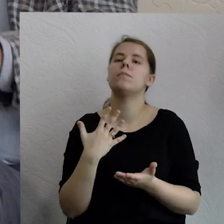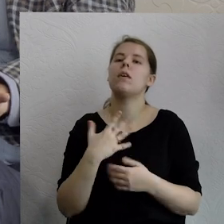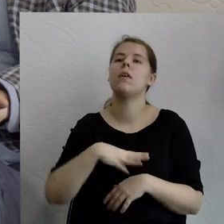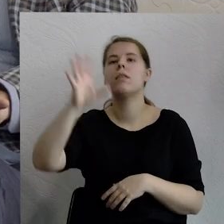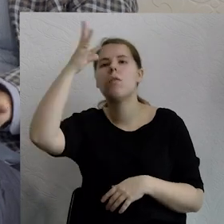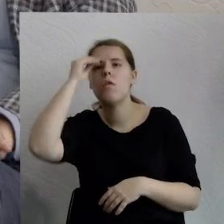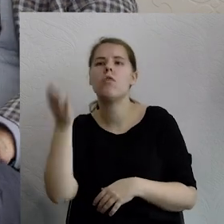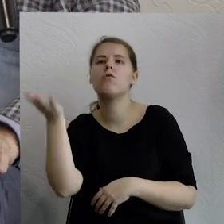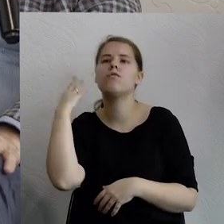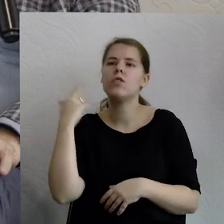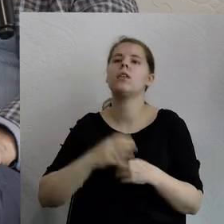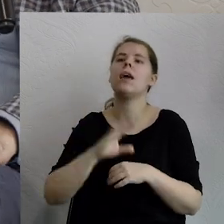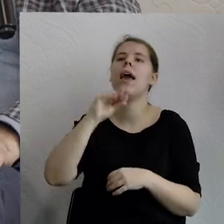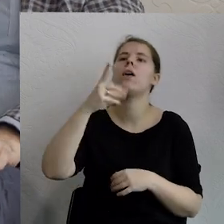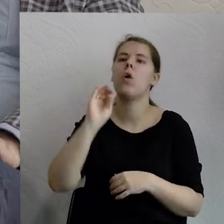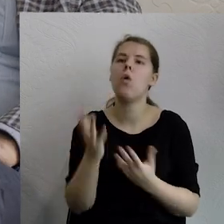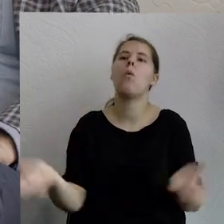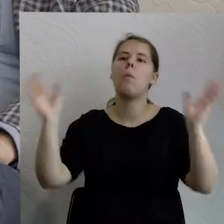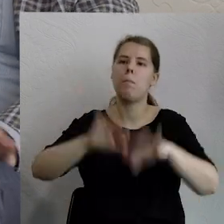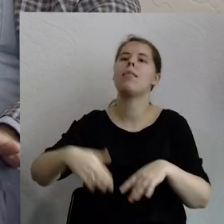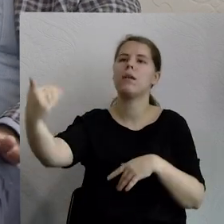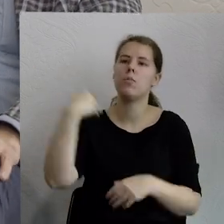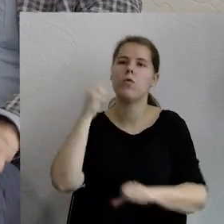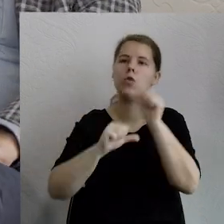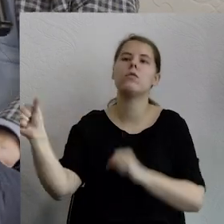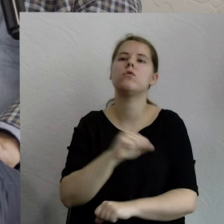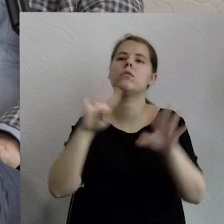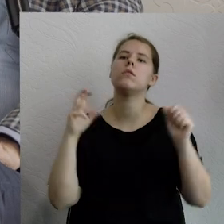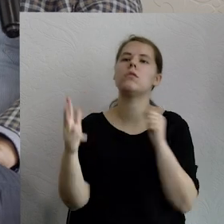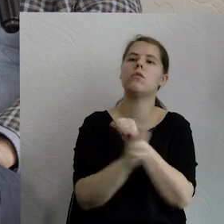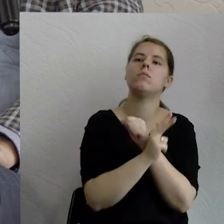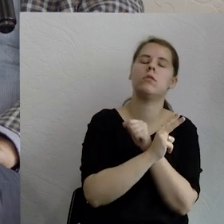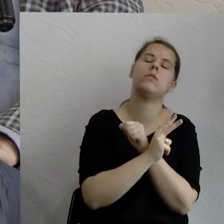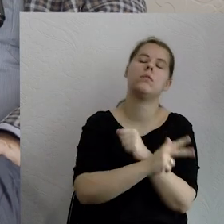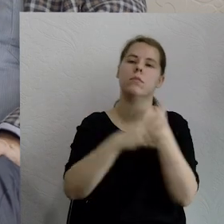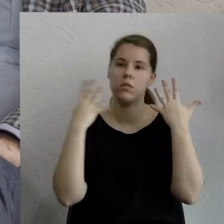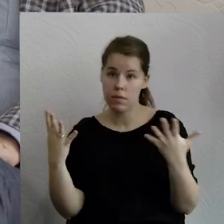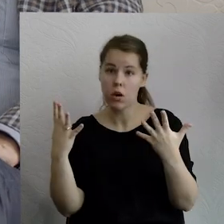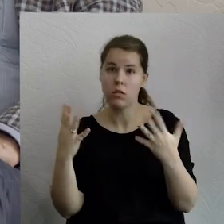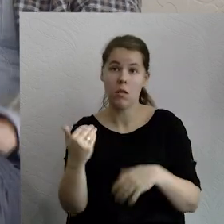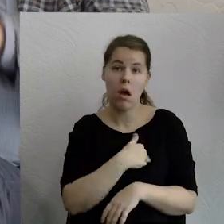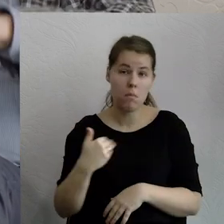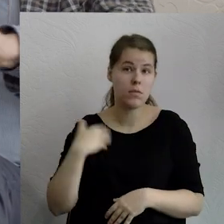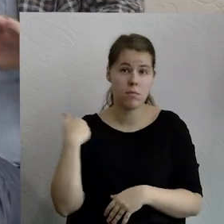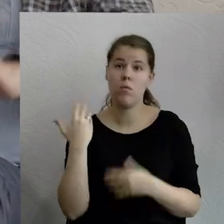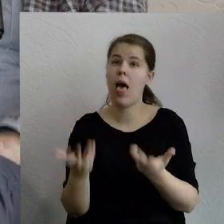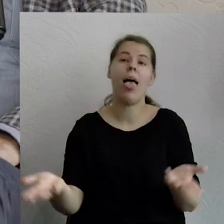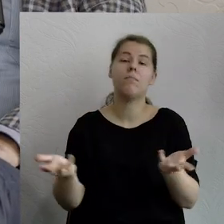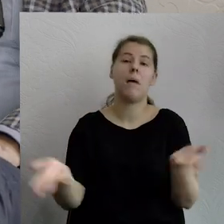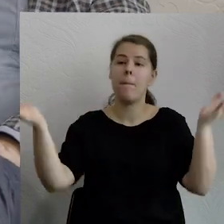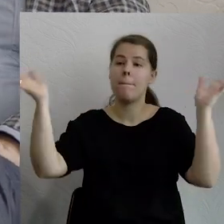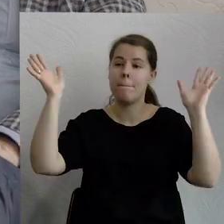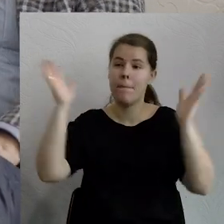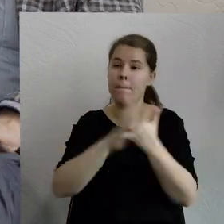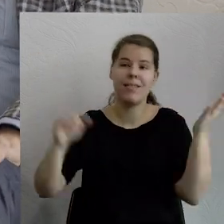apokalipsę przeżyli w Polsce, znaczy w 1989 to był kraj jednak katastrofy ekologicznej we wszystkich wymiarach, od powietrza przez